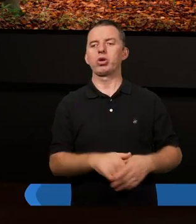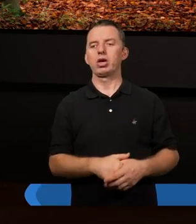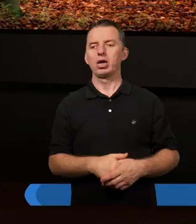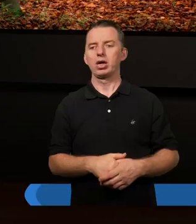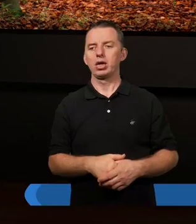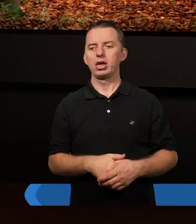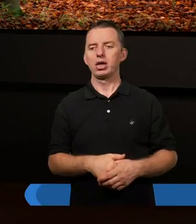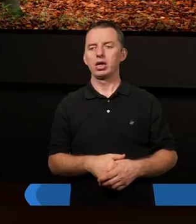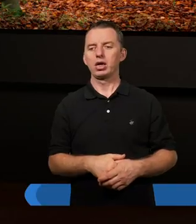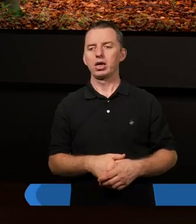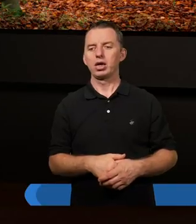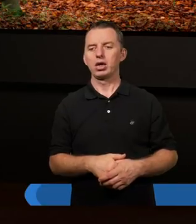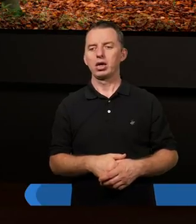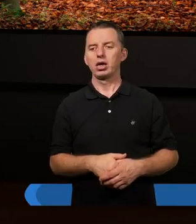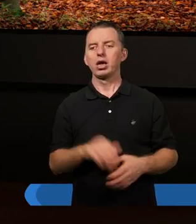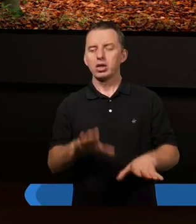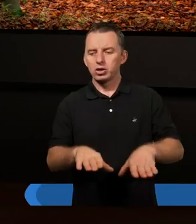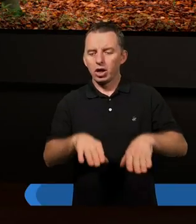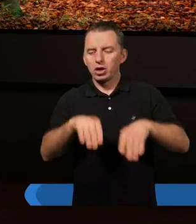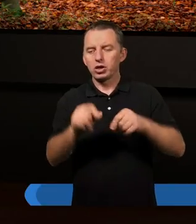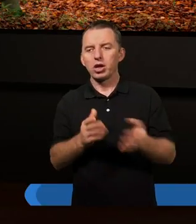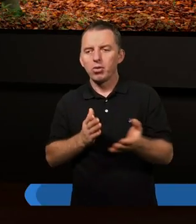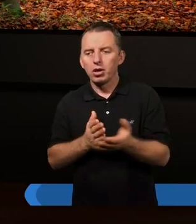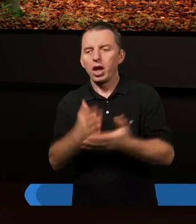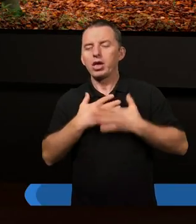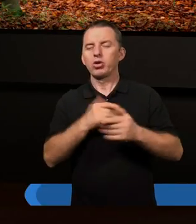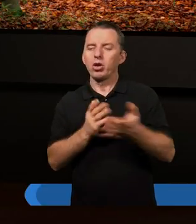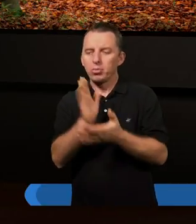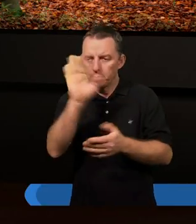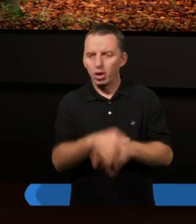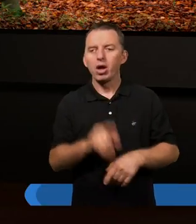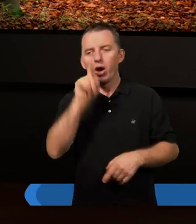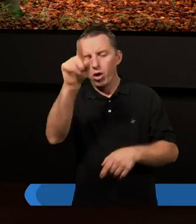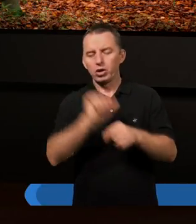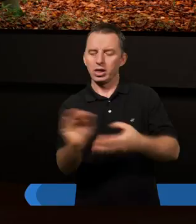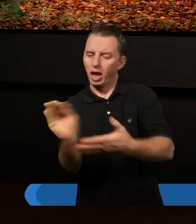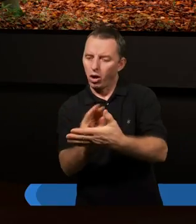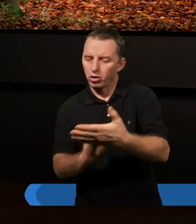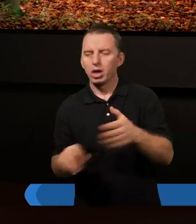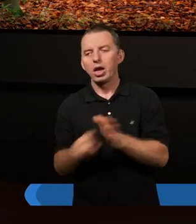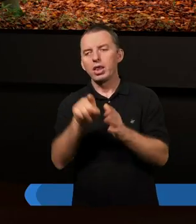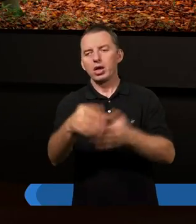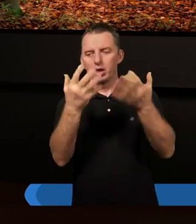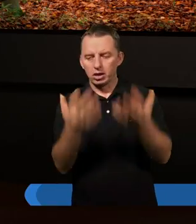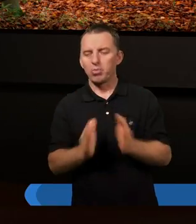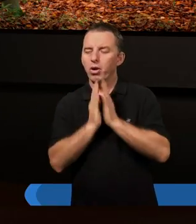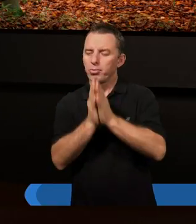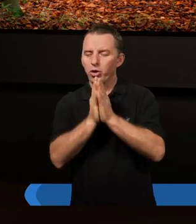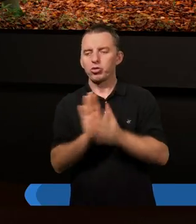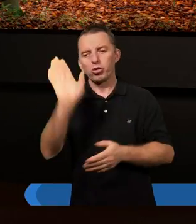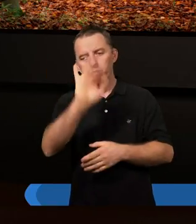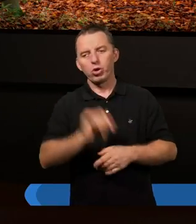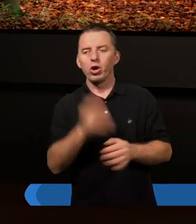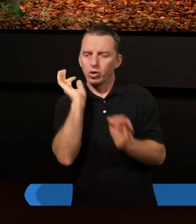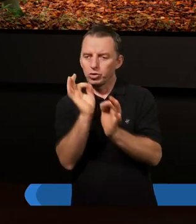natchnione przez Boga, On jest Jego autorem. Dlatego chcemy prosić Boga,